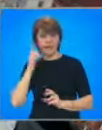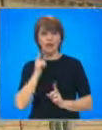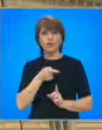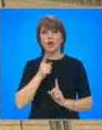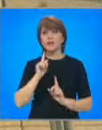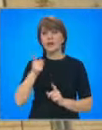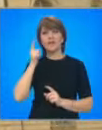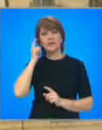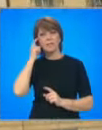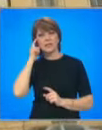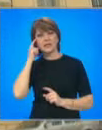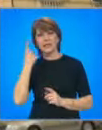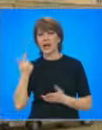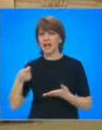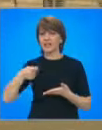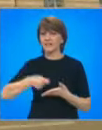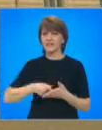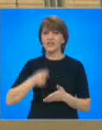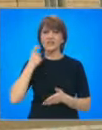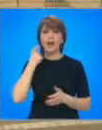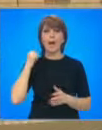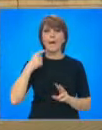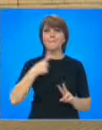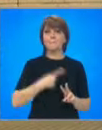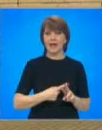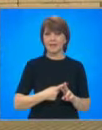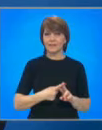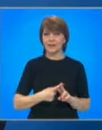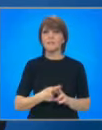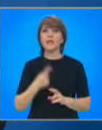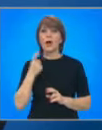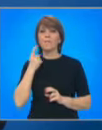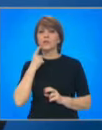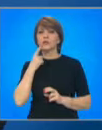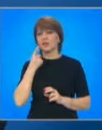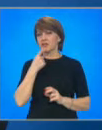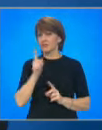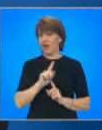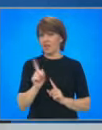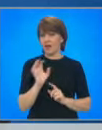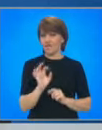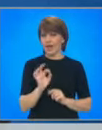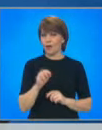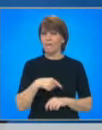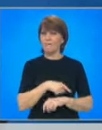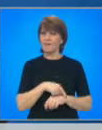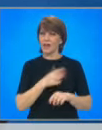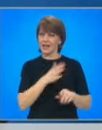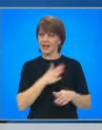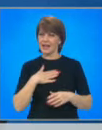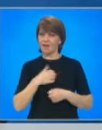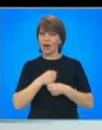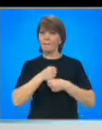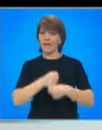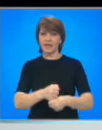прецени и как да финансира бан, без да ощетява съдебната власт. Борисов отрече твърденията, че по време на неговия мандат